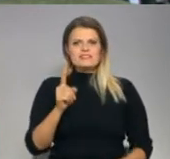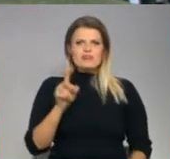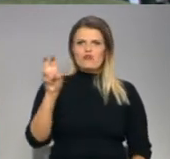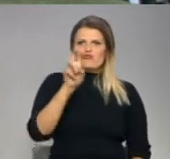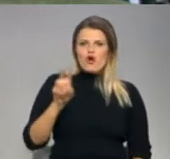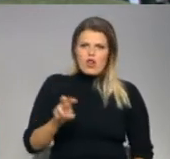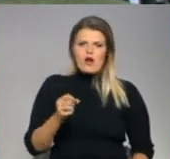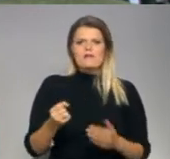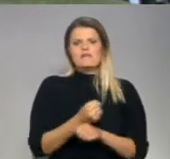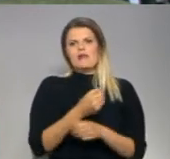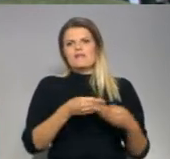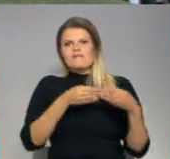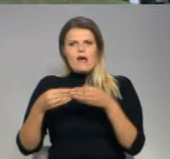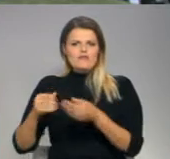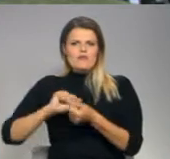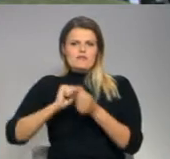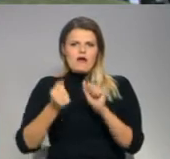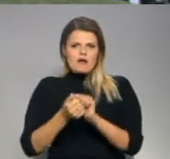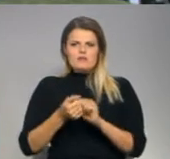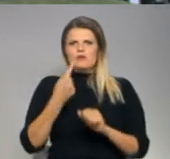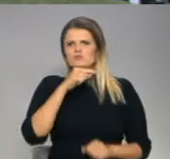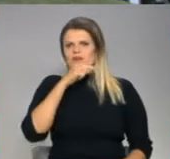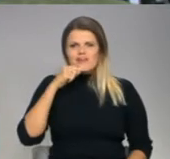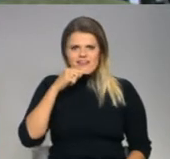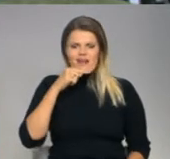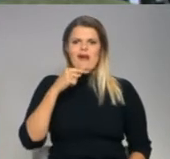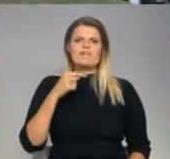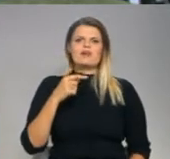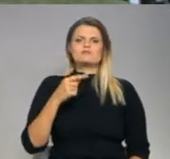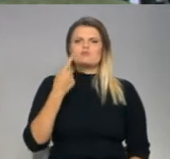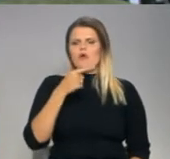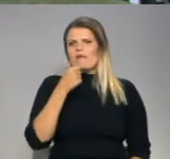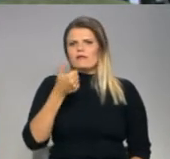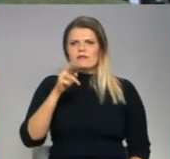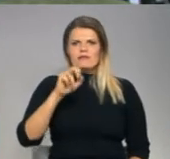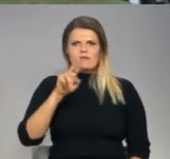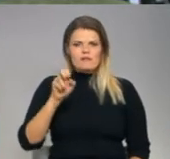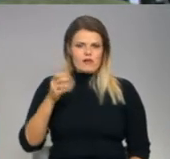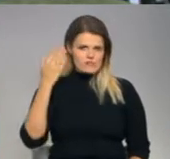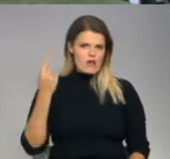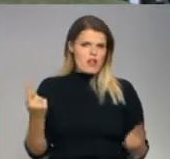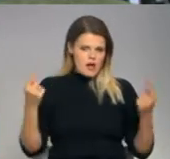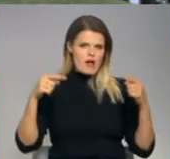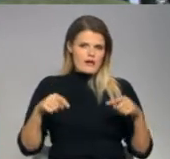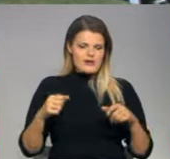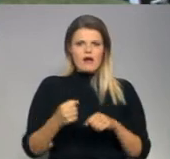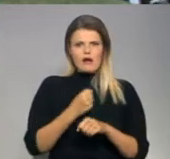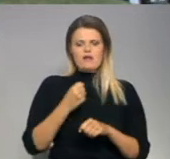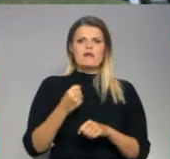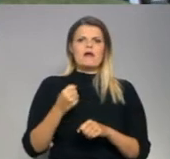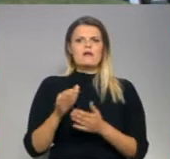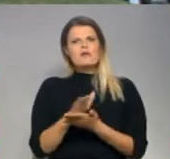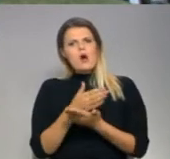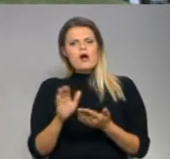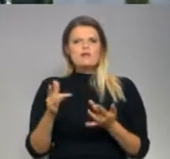vedot granītu no Krievijas, no Liņgradas tādā laikā, gan kārtot